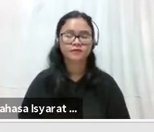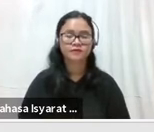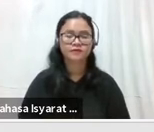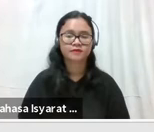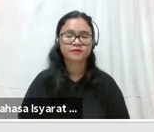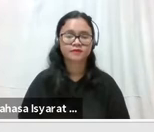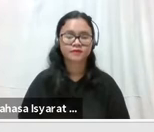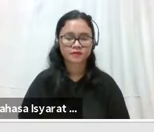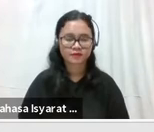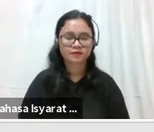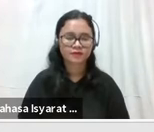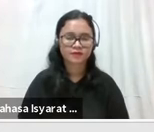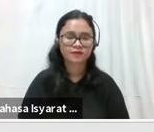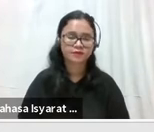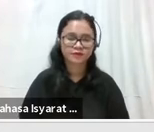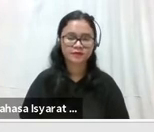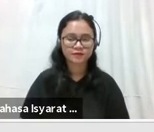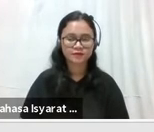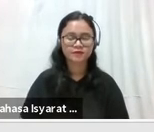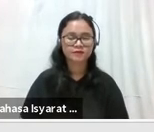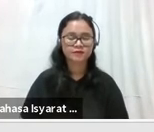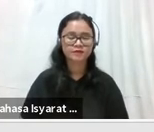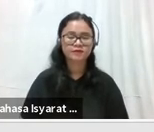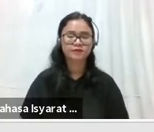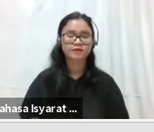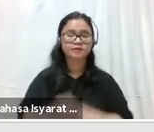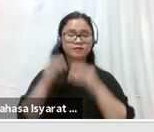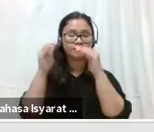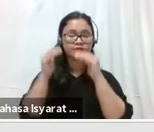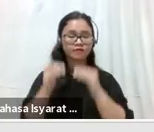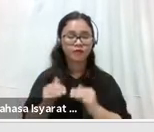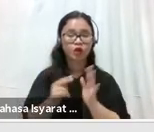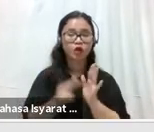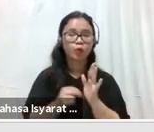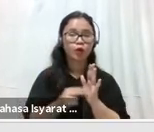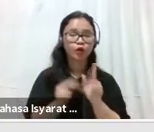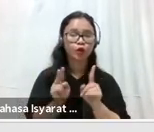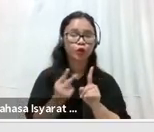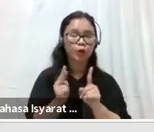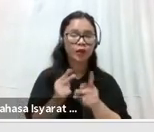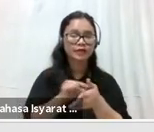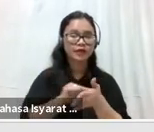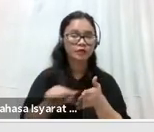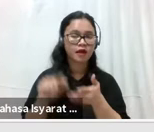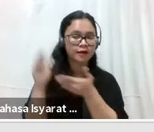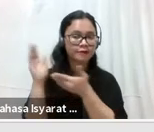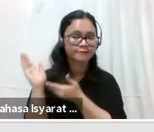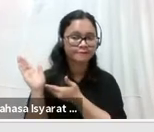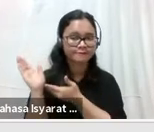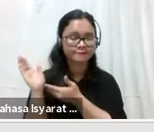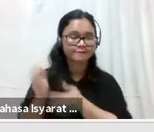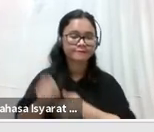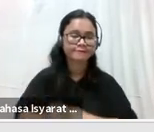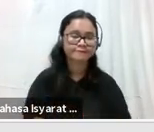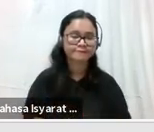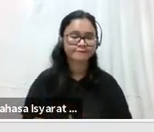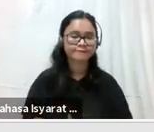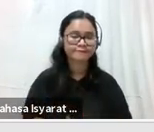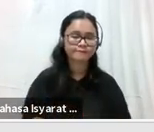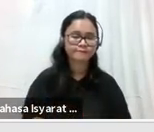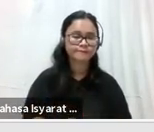Foresatika 12. Ananto Setiawan dalam kurung